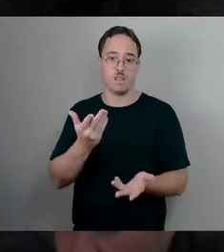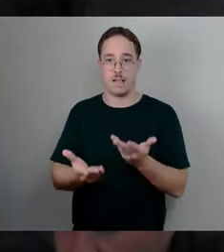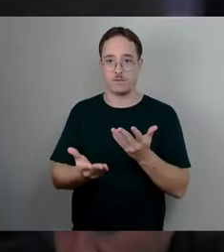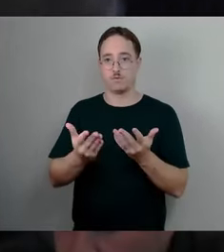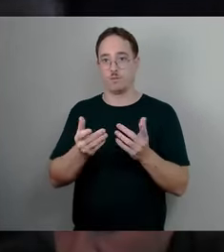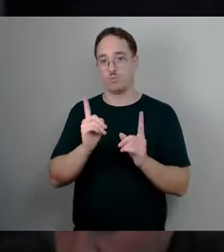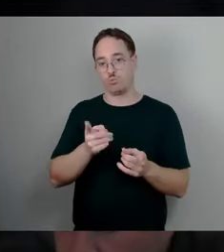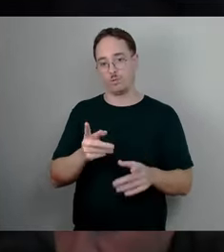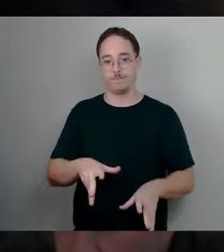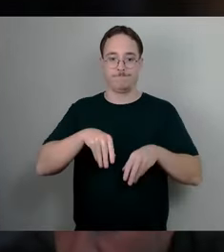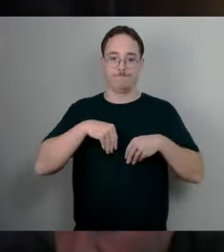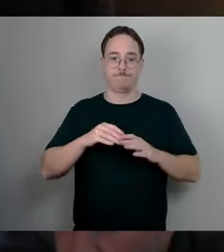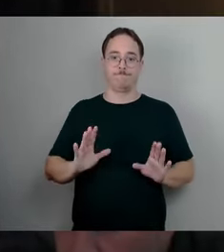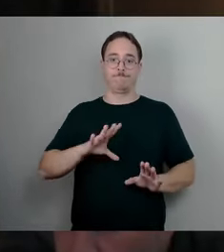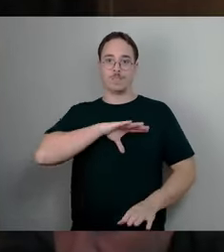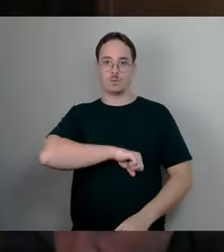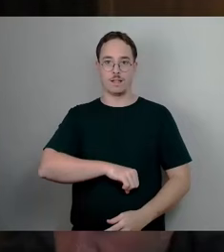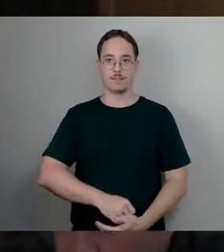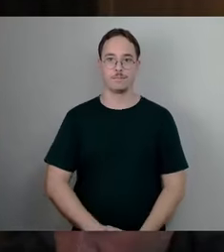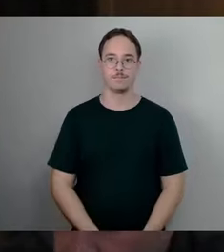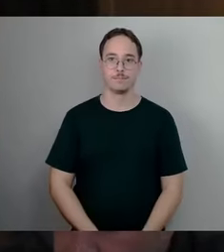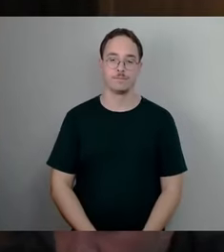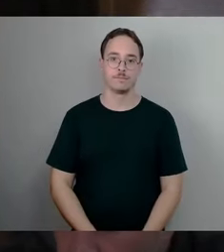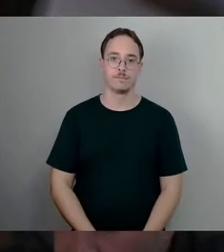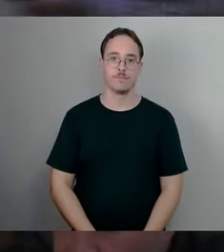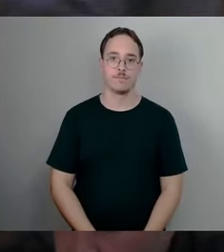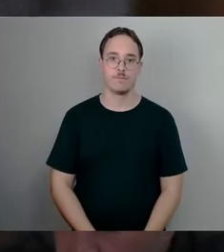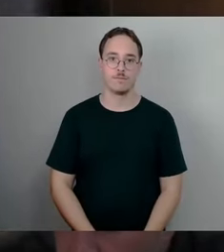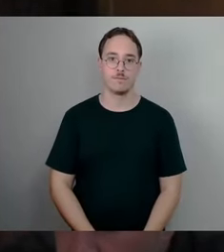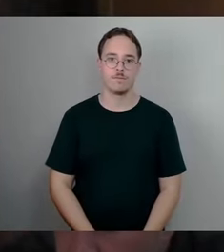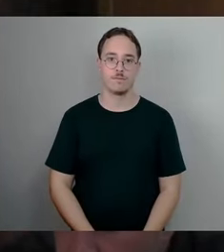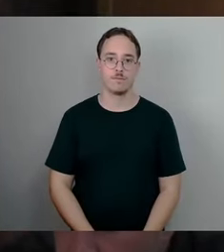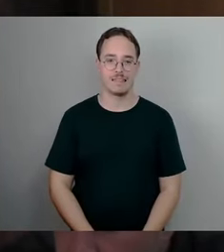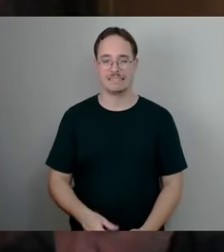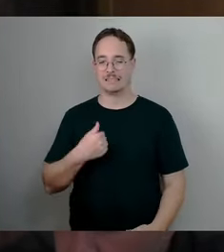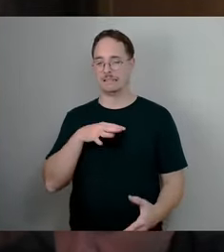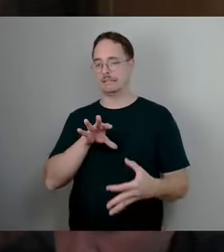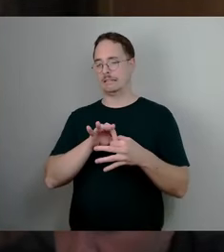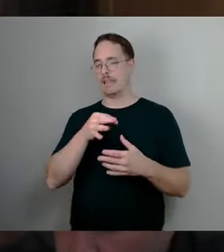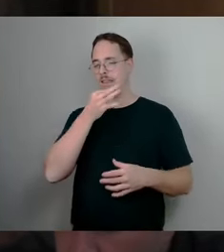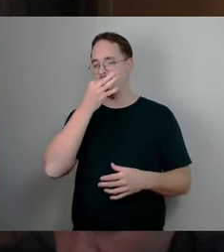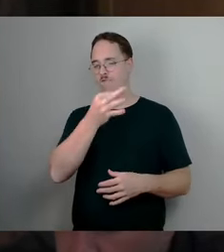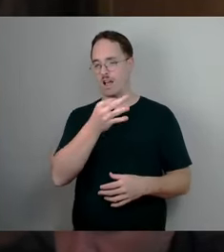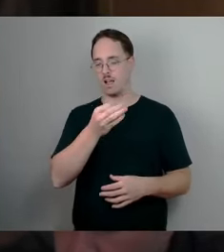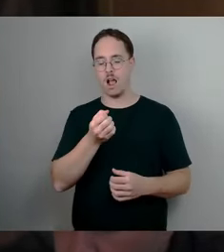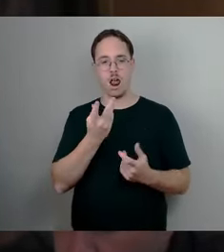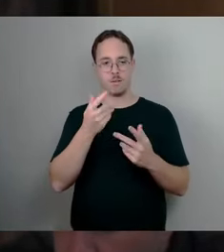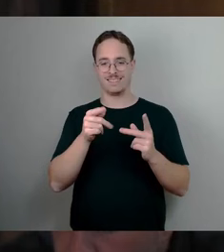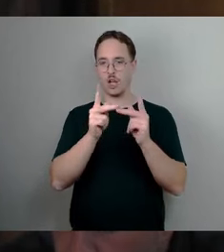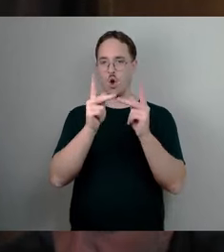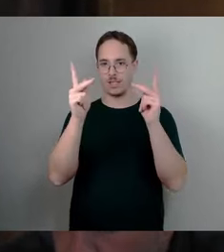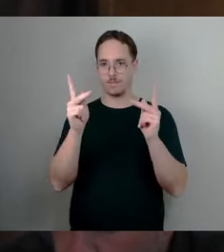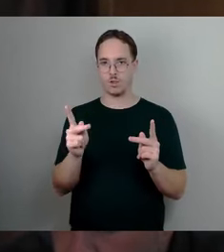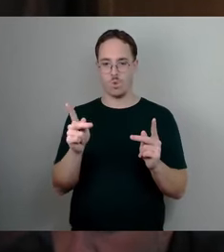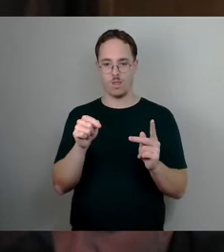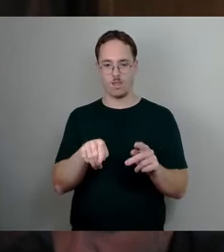Also Nachfrage dazu, ich, mit Verlaub, dem liegt ja letztlich eine Konzeption zugrunde. Genau. Für die knappen